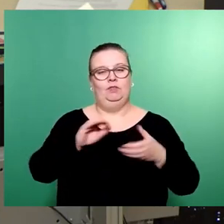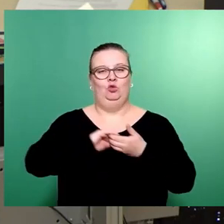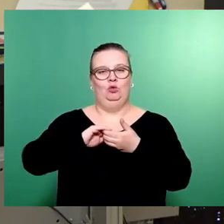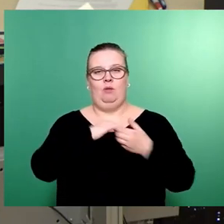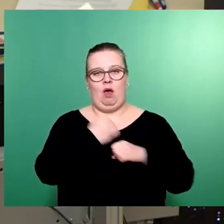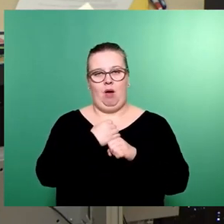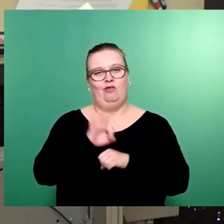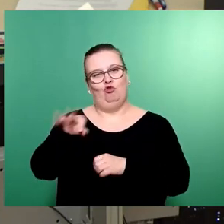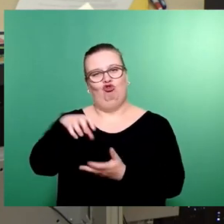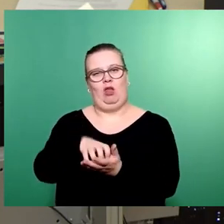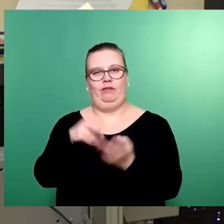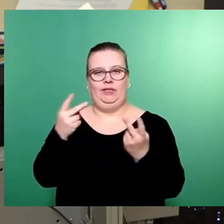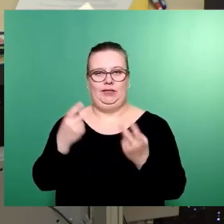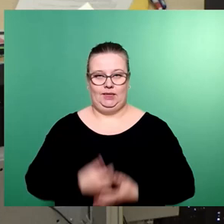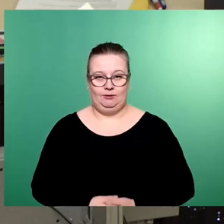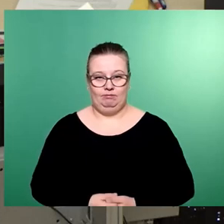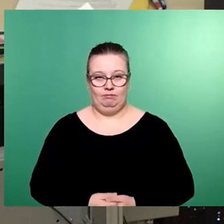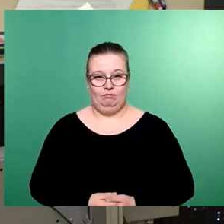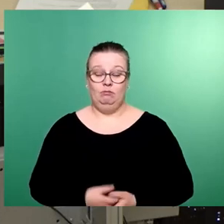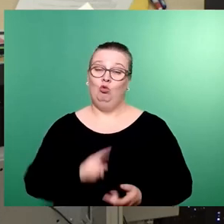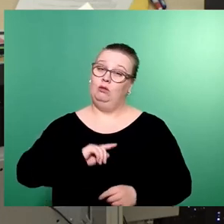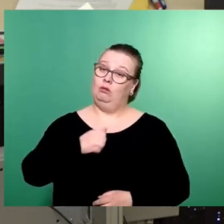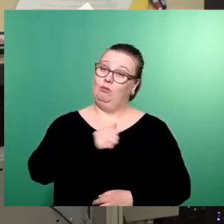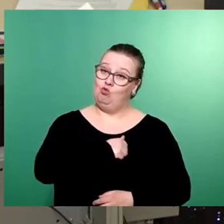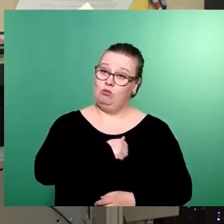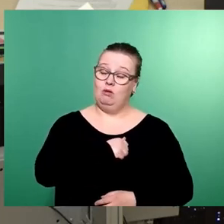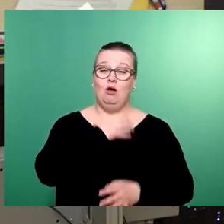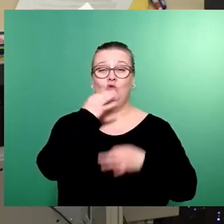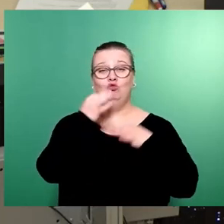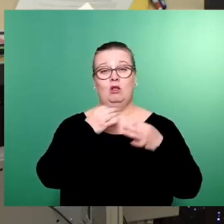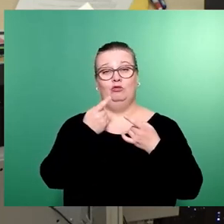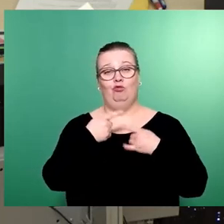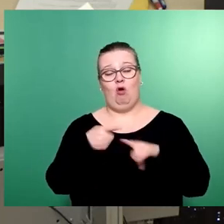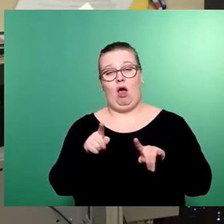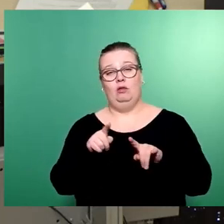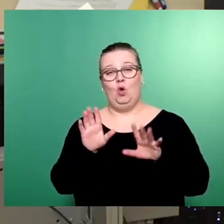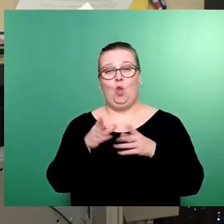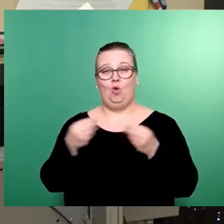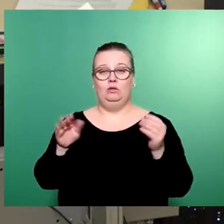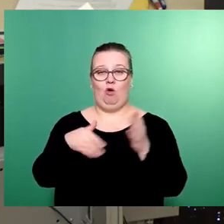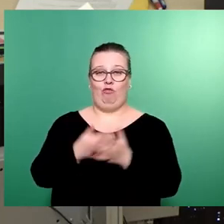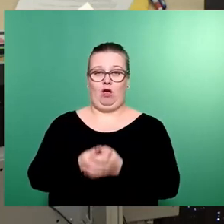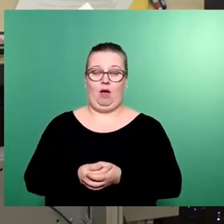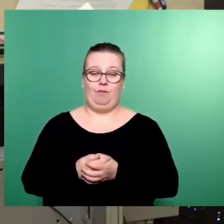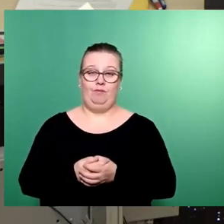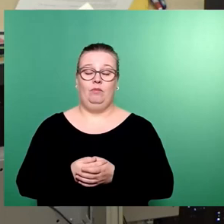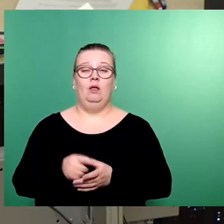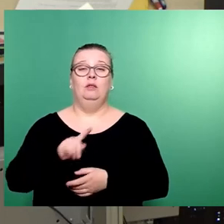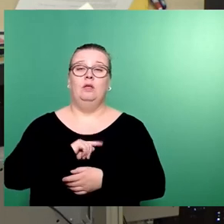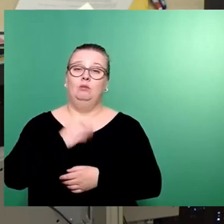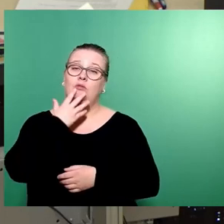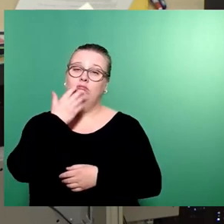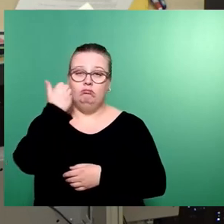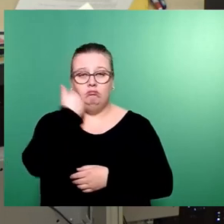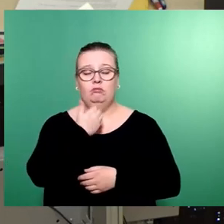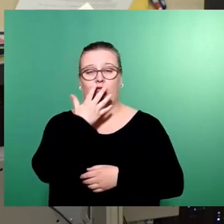seiner Stadt einsetzt. Das macht Mut, vor allem auch noch für andere zu lösende Aufgaben. Ich bitte um Zustimmung und